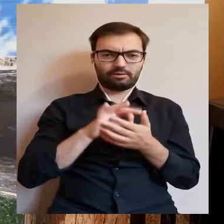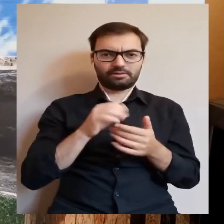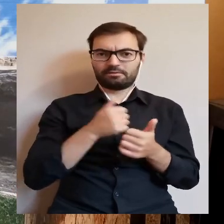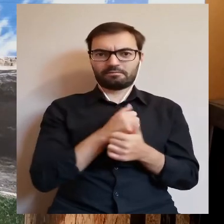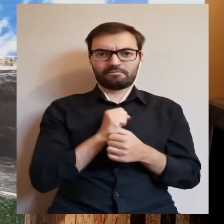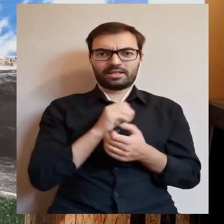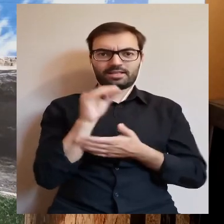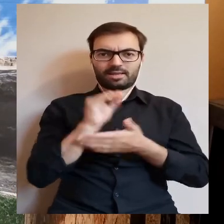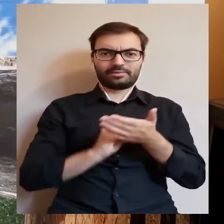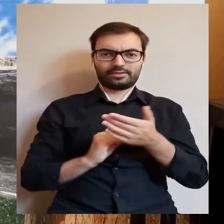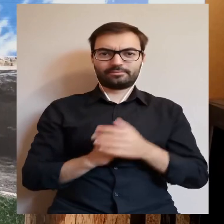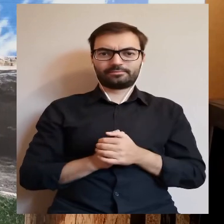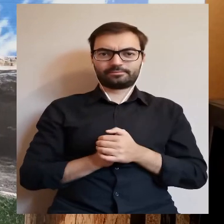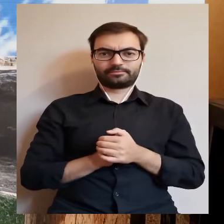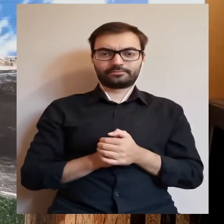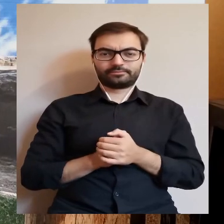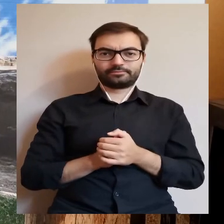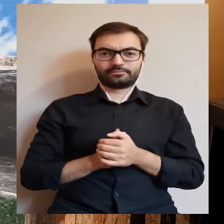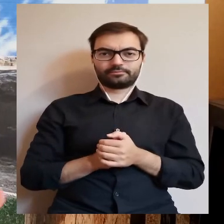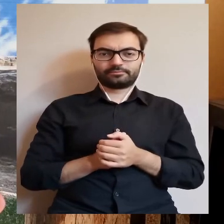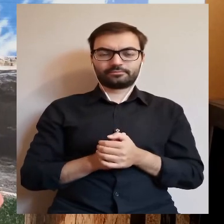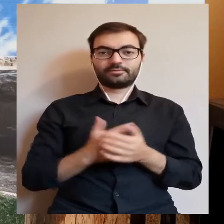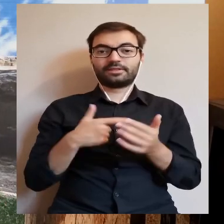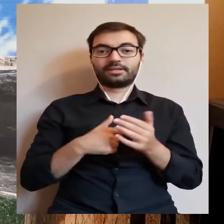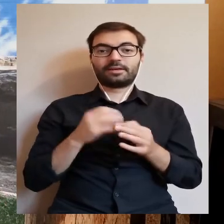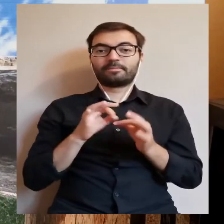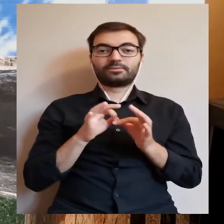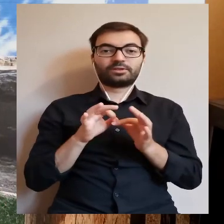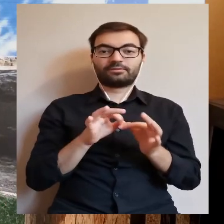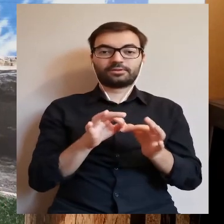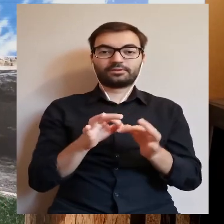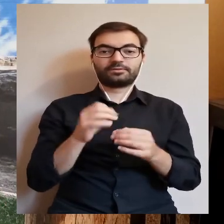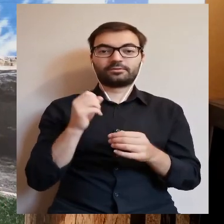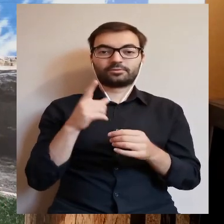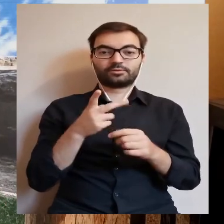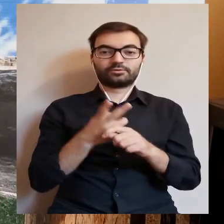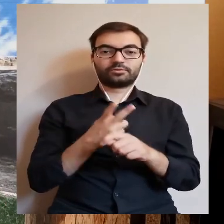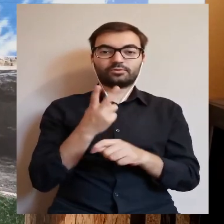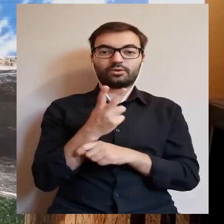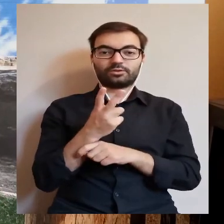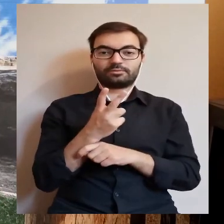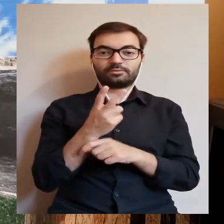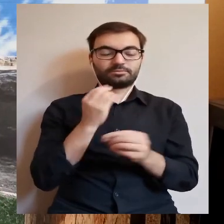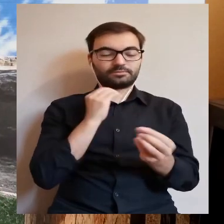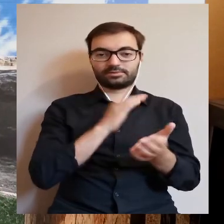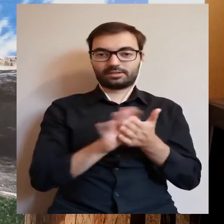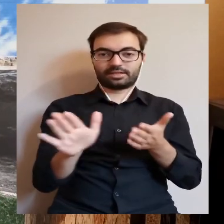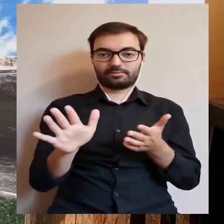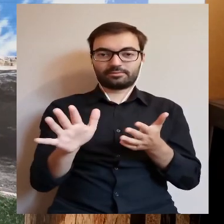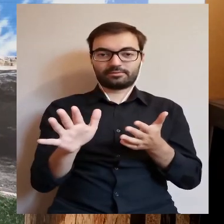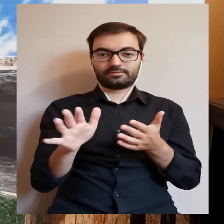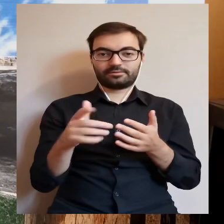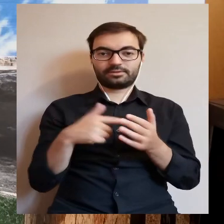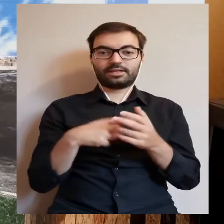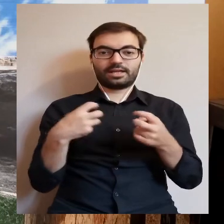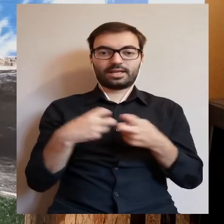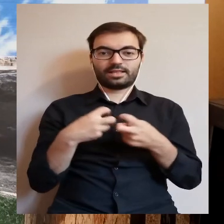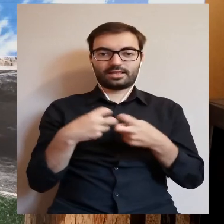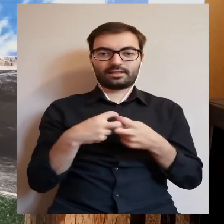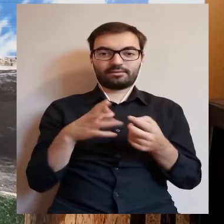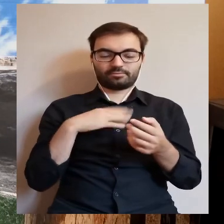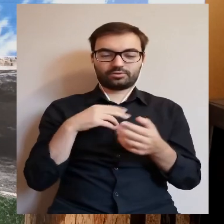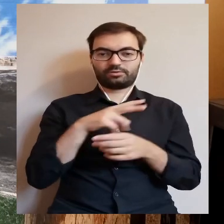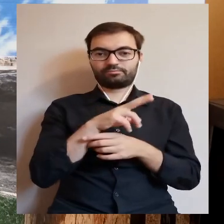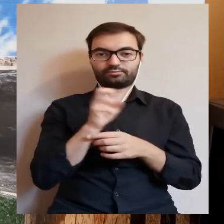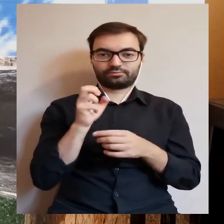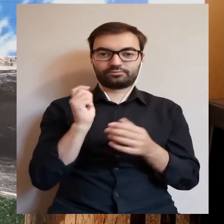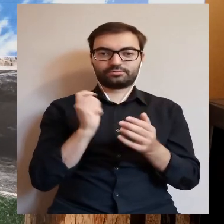dobrze się czyta ten przewodnik. A przede wszystkim te przewodniki są dostępne bezpłatnie. Przez